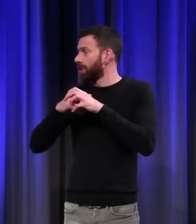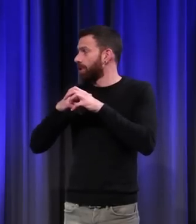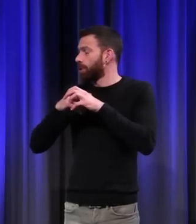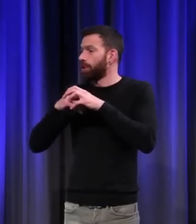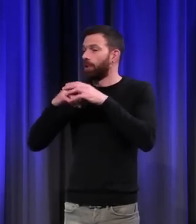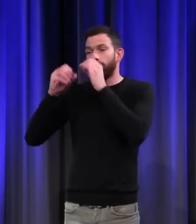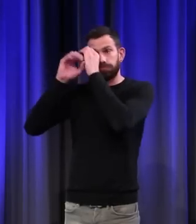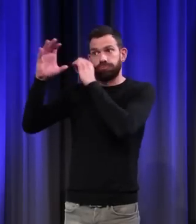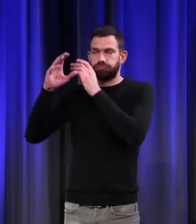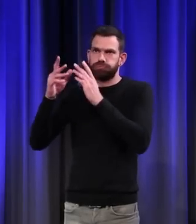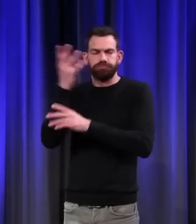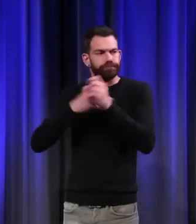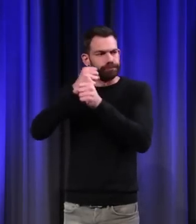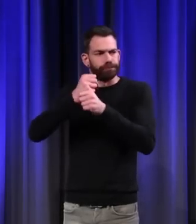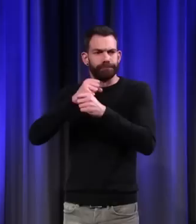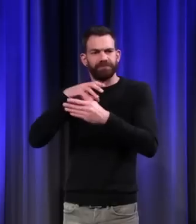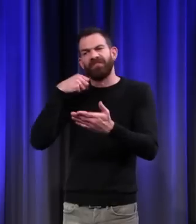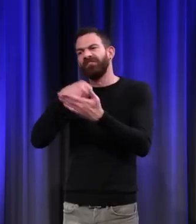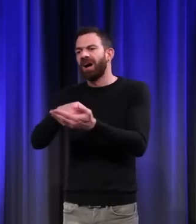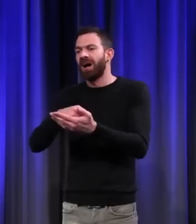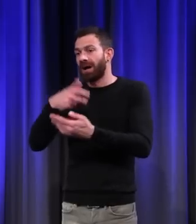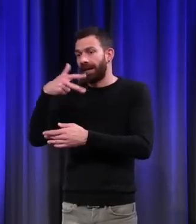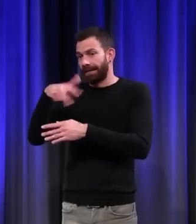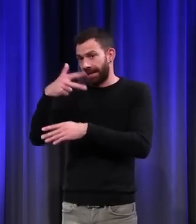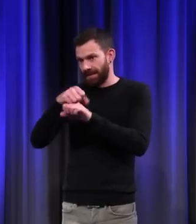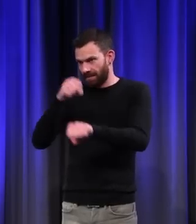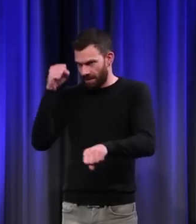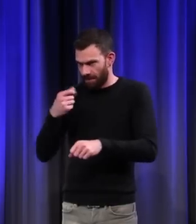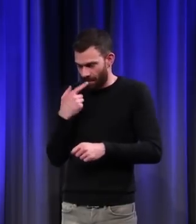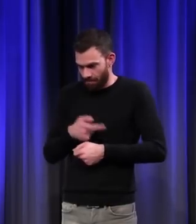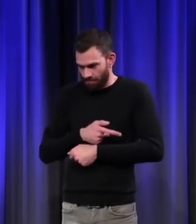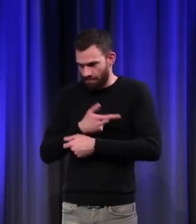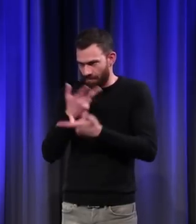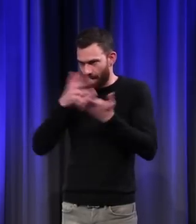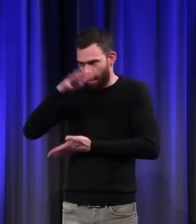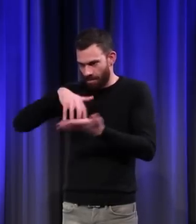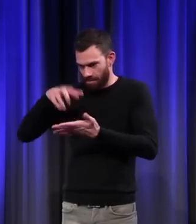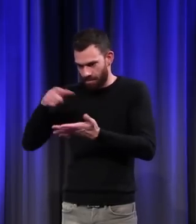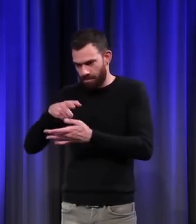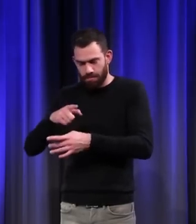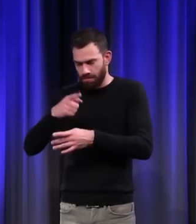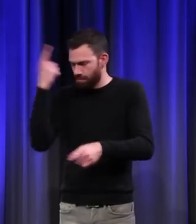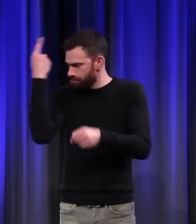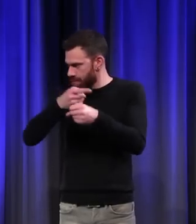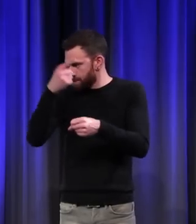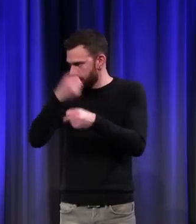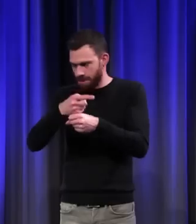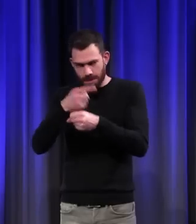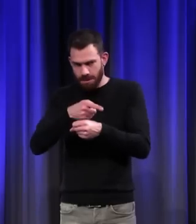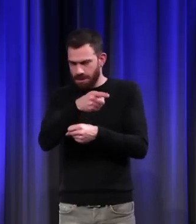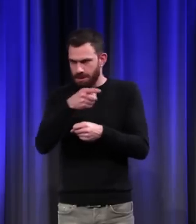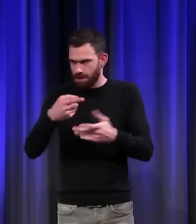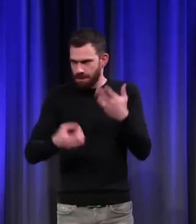apparaissent à la fin du 13e siècle. Et il y a beaucoup de textes qui condamnent cet objet nouveau